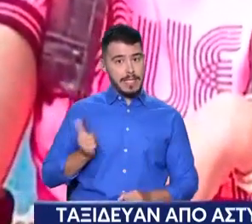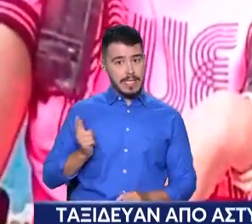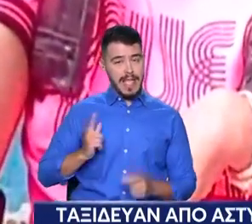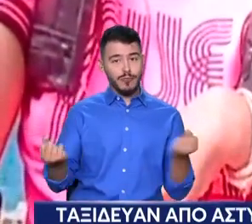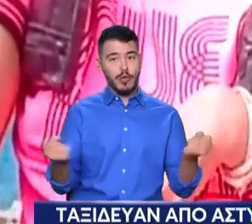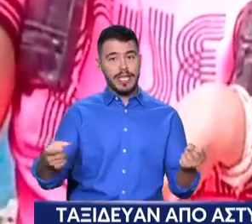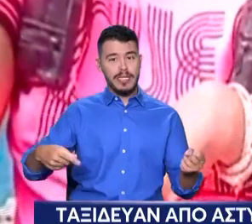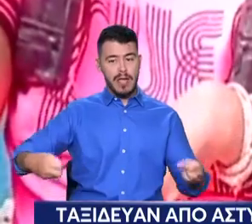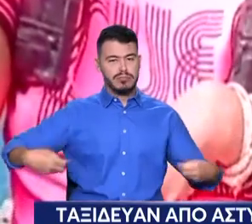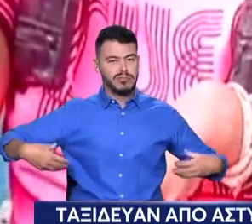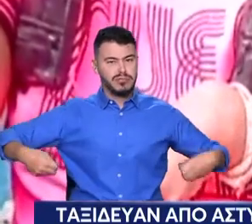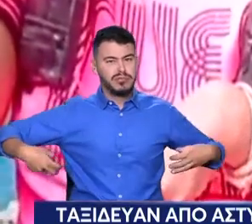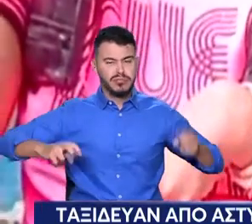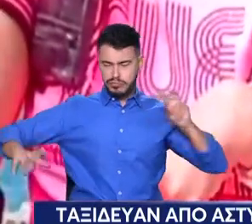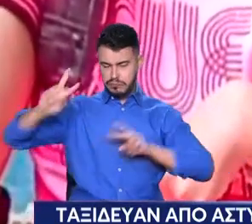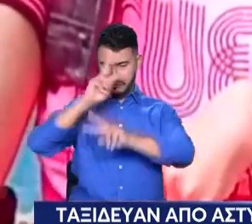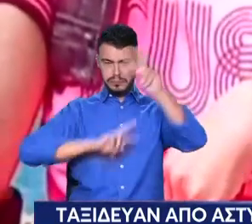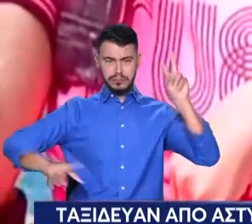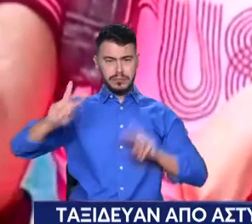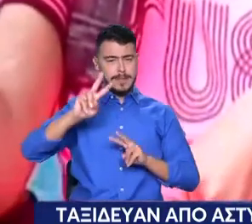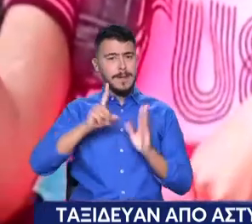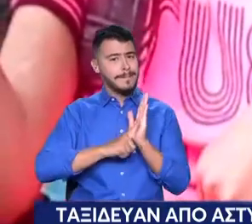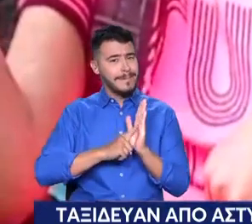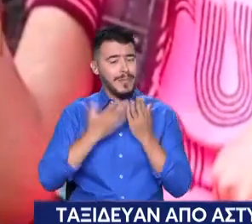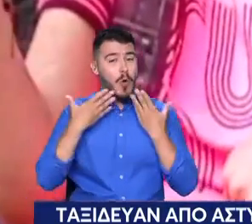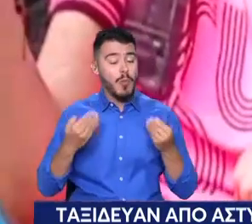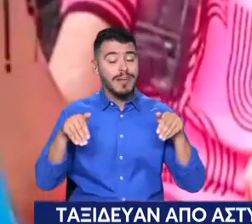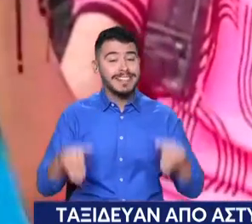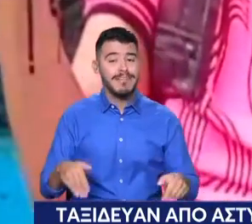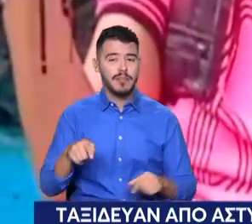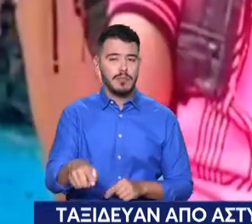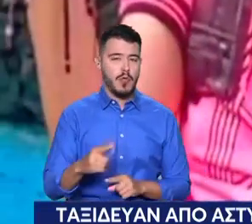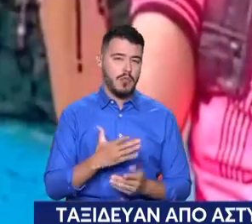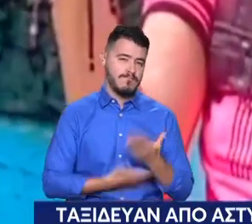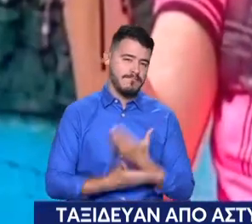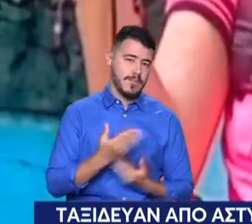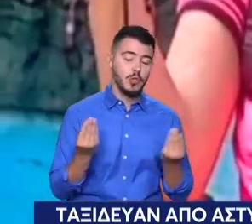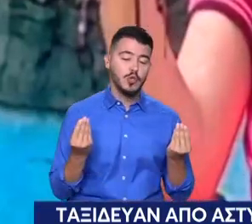Περιμένοντας να βγάλουμε ένα αυτοκίνητο, το ξέρουμε. Θέλει έναν χειρισμό παραπάνω. Θέλει μια άλλη προσέγγιση.